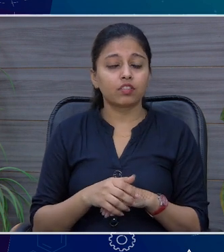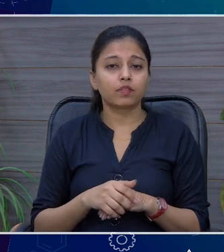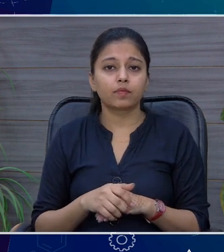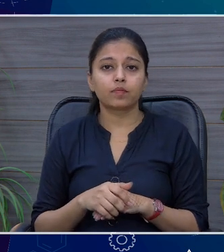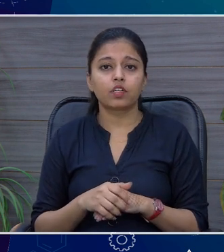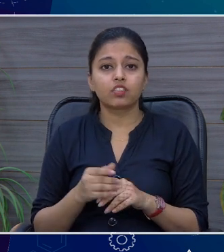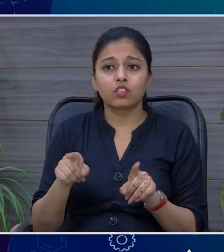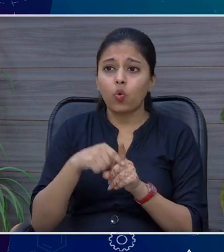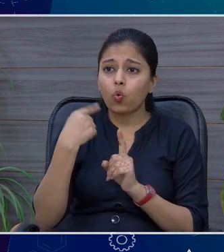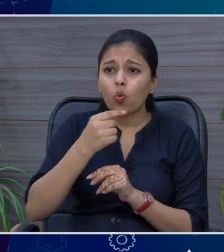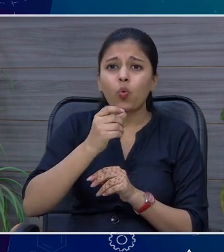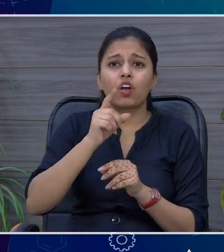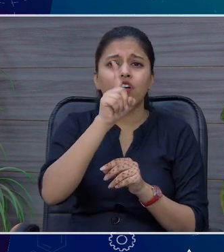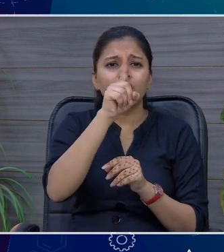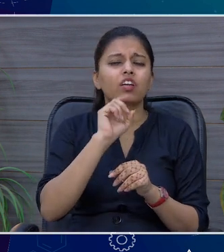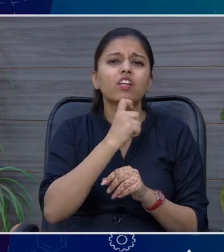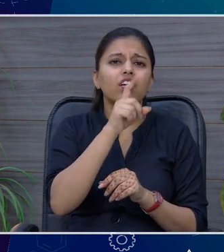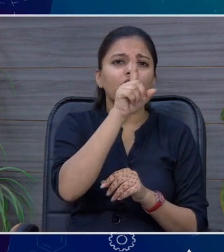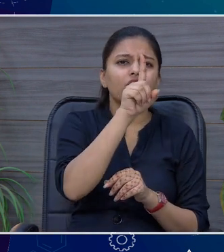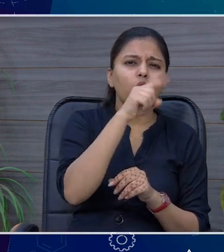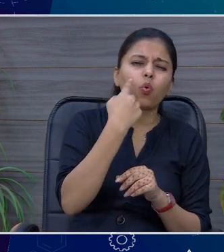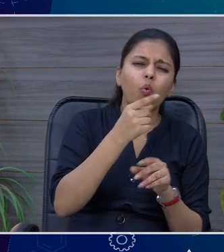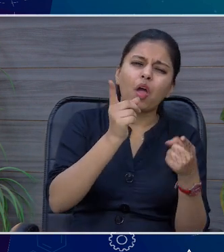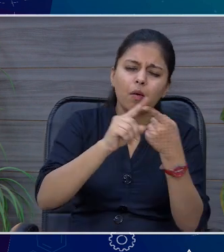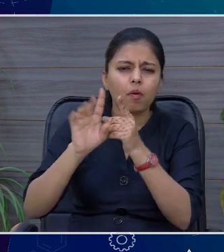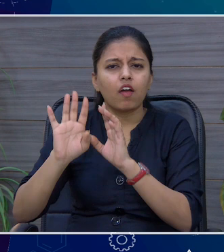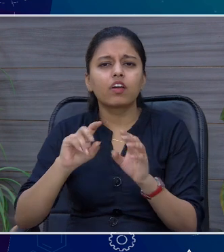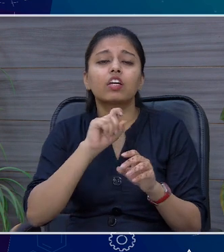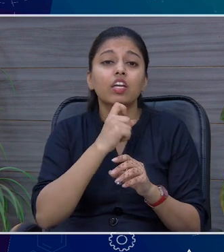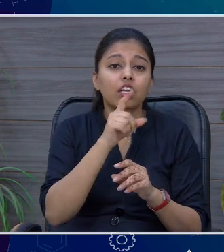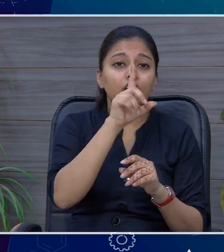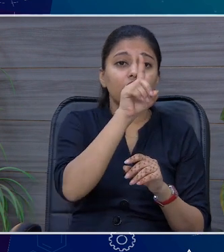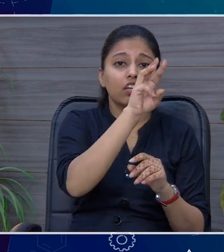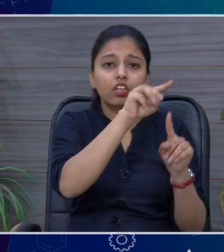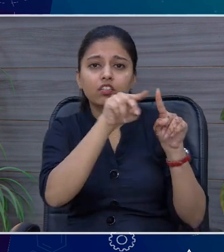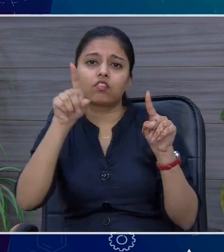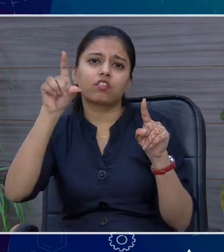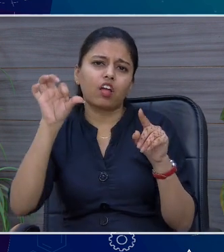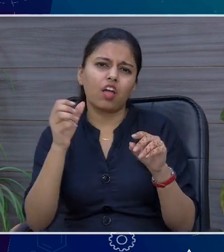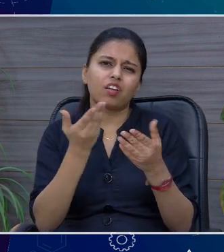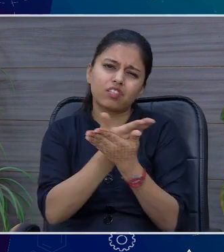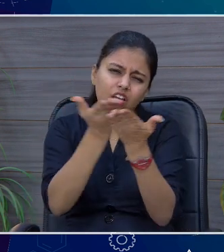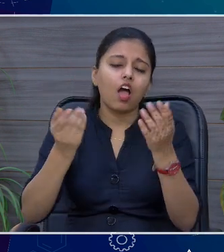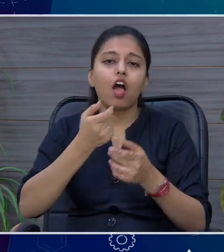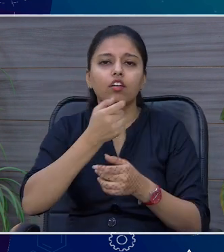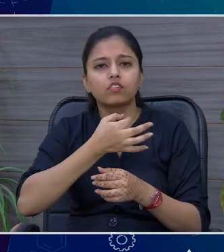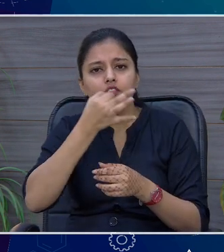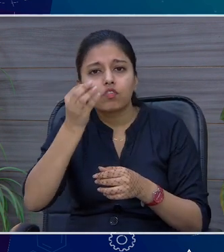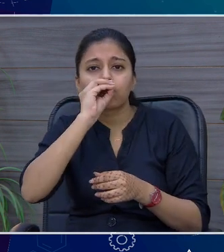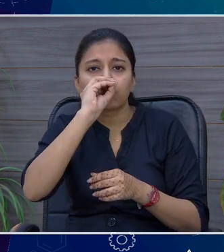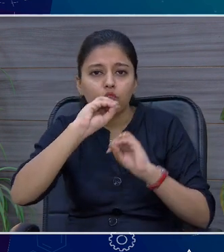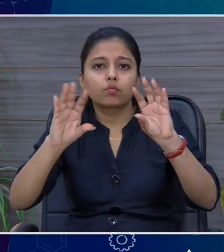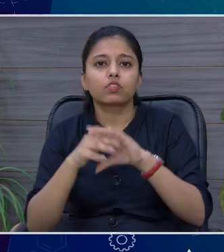जो इस कंडिशन से गुजर रहे हैं को स्ट्रॉंग से पतायज़ रहे